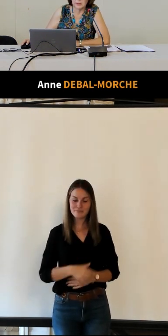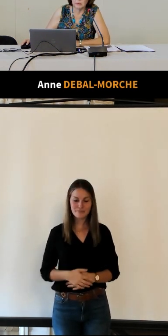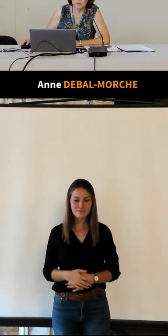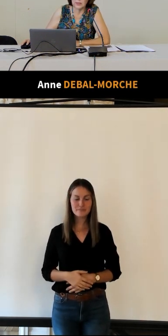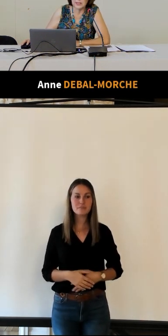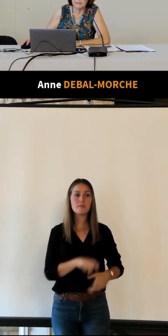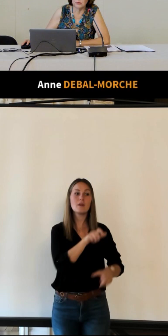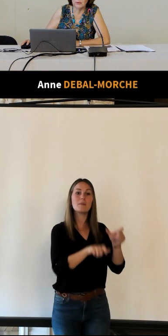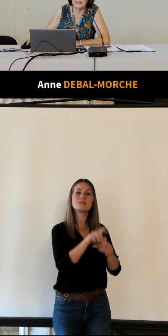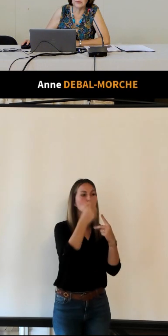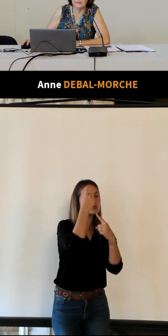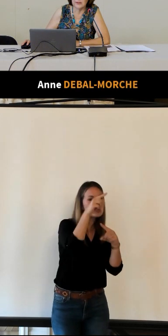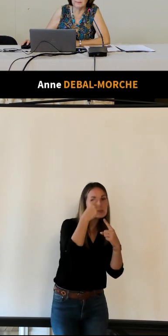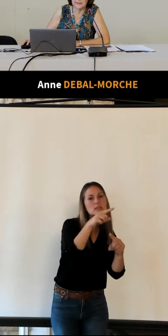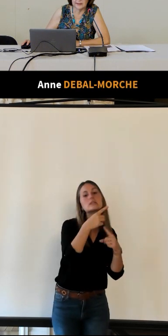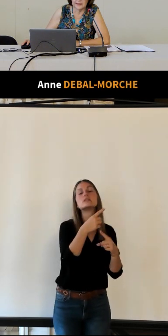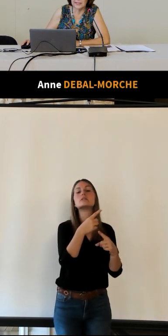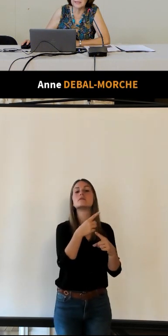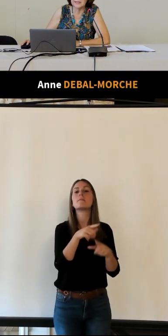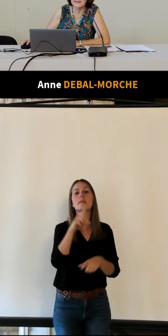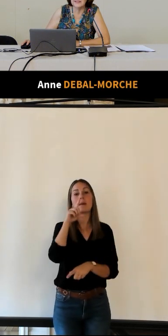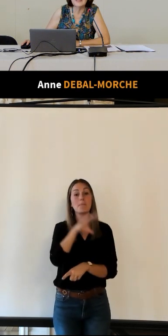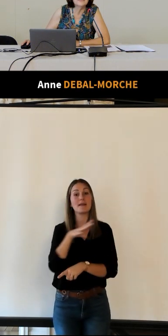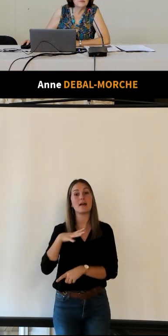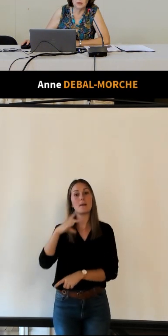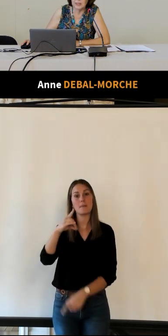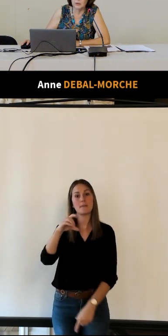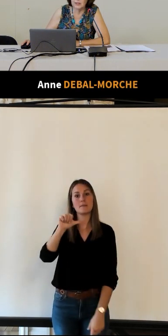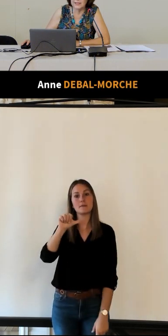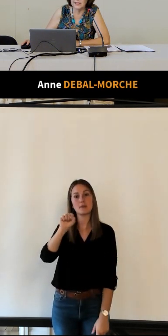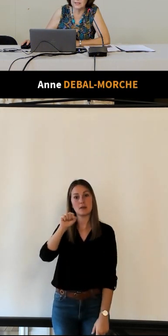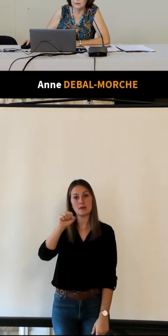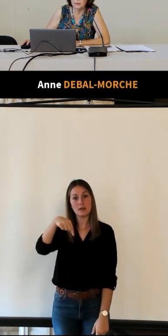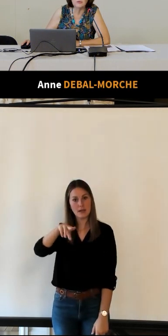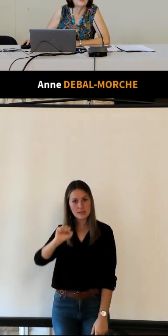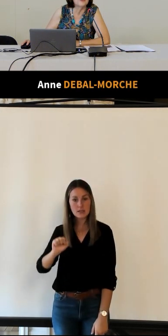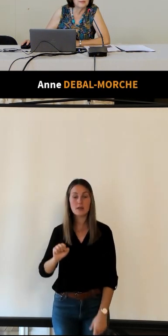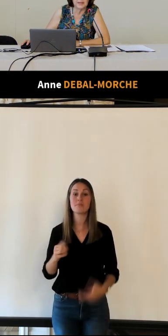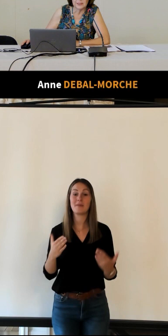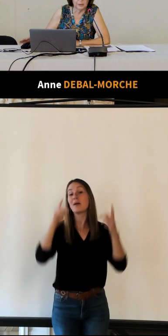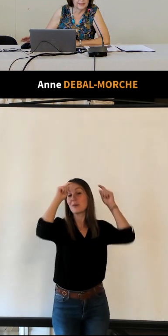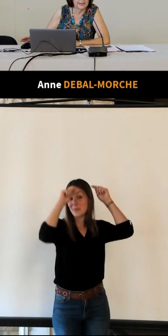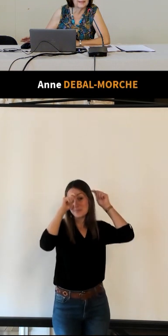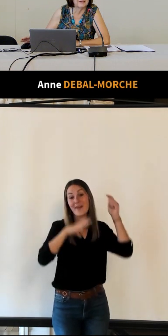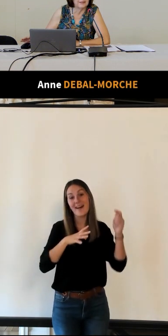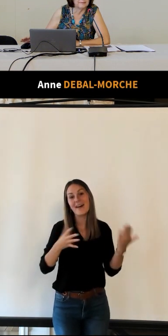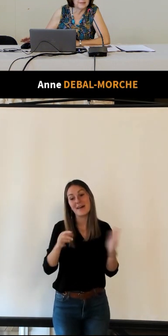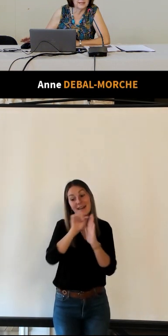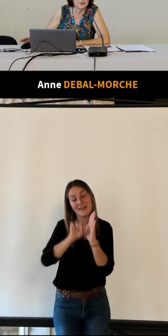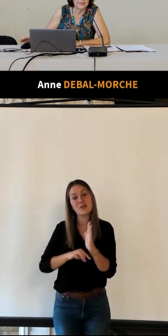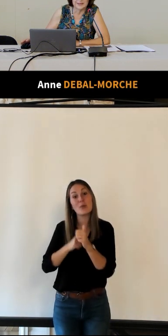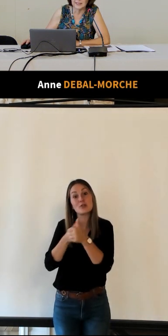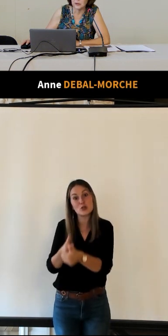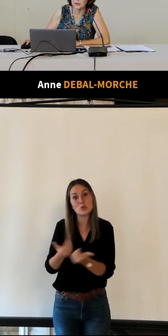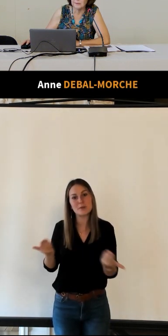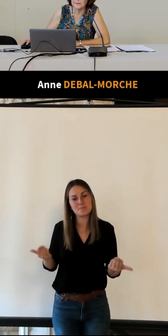personnes du tourisme donc là vous avez Bernadette Dask qui comme le règlement l'indique porte son petit béret sur la tête bien qu